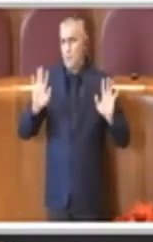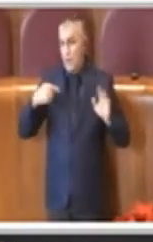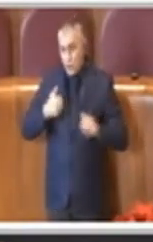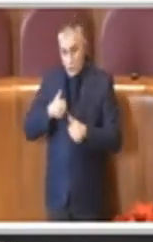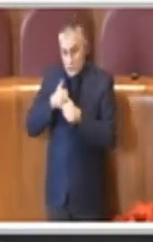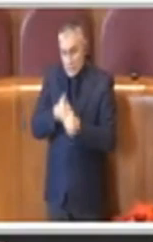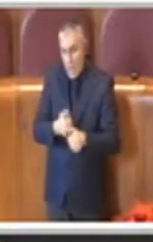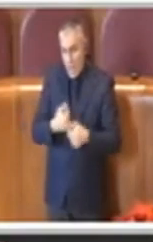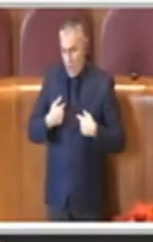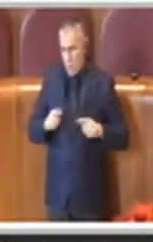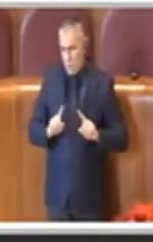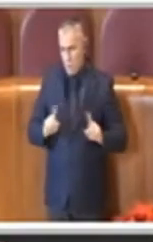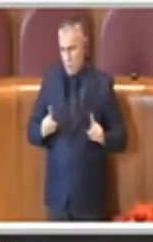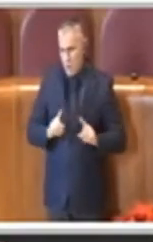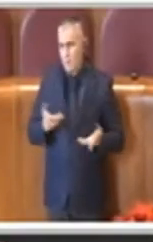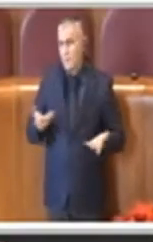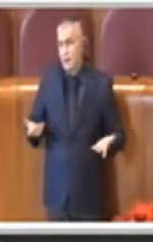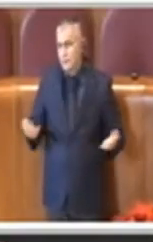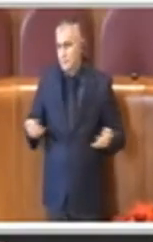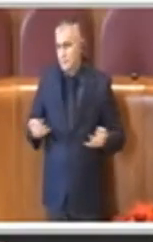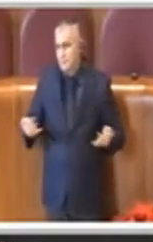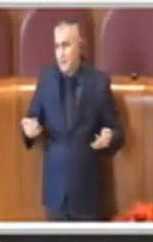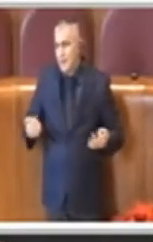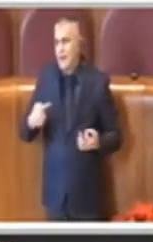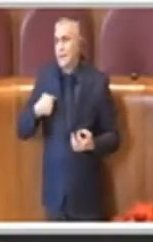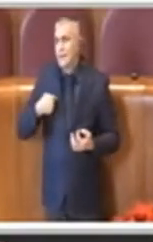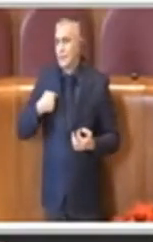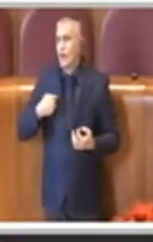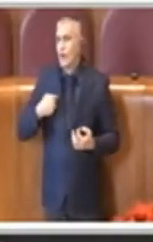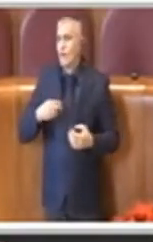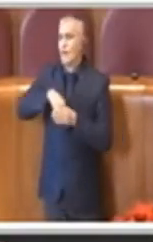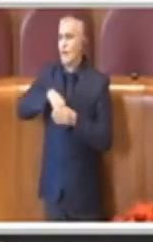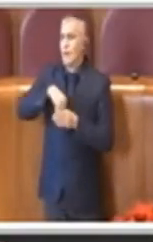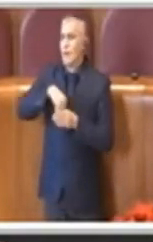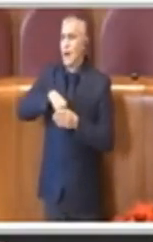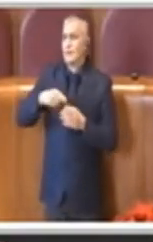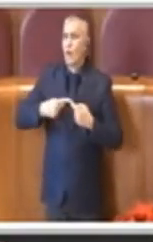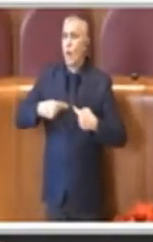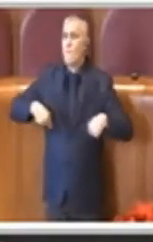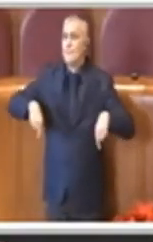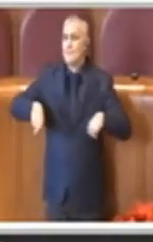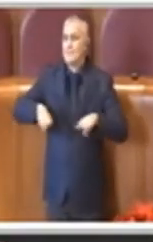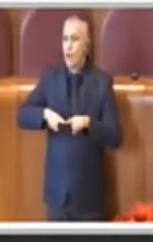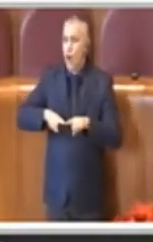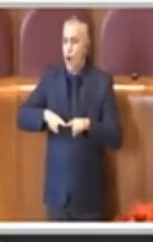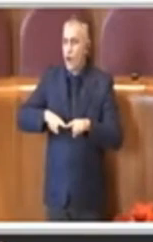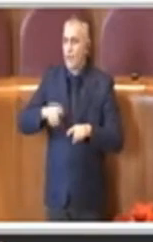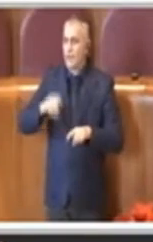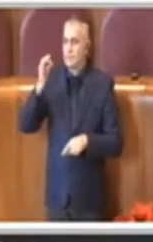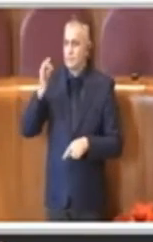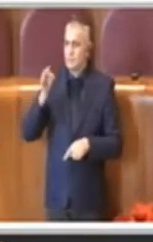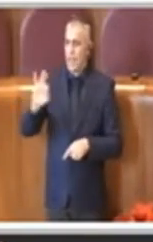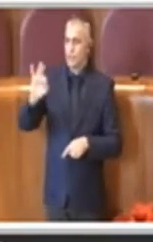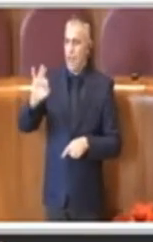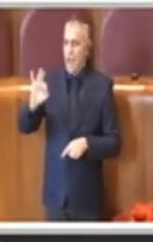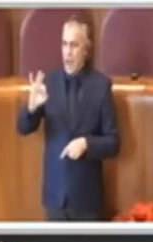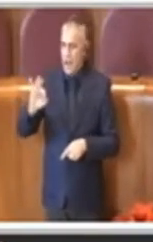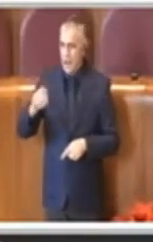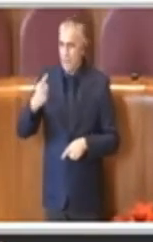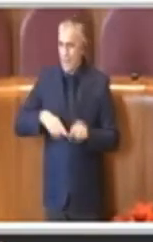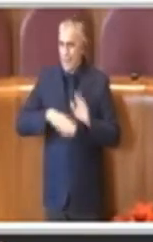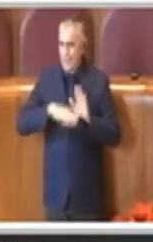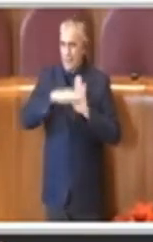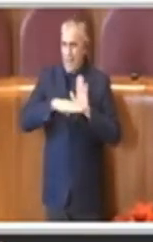però chiaramente facendo parte della Commissione speciale sui piani di